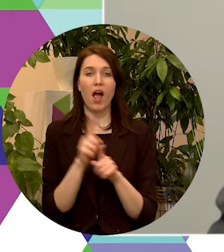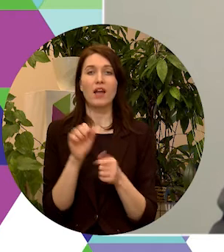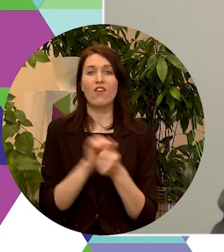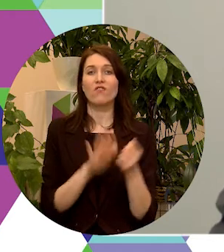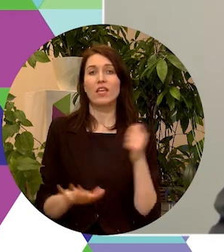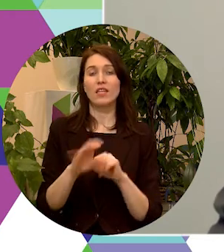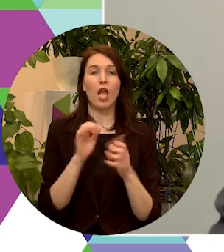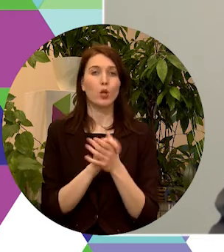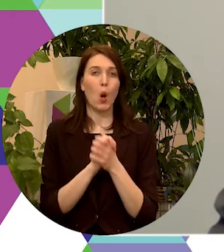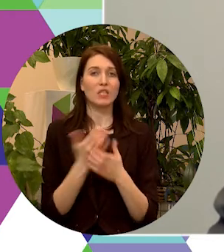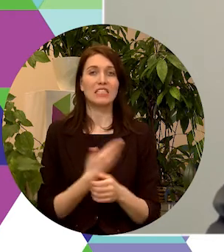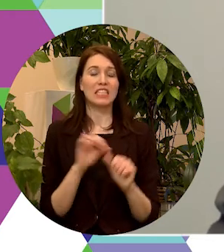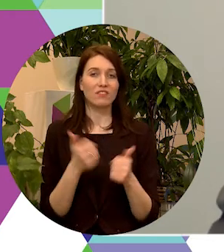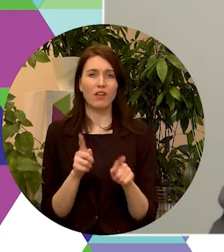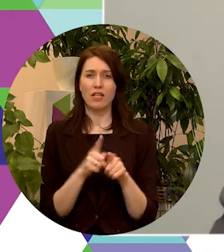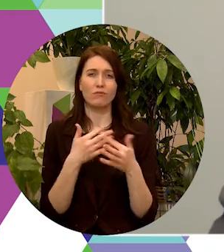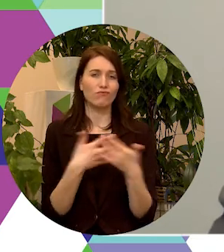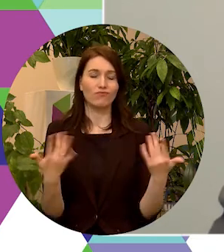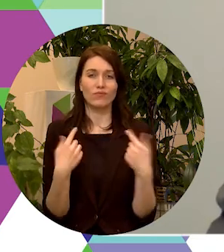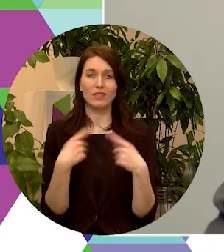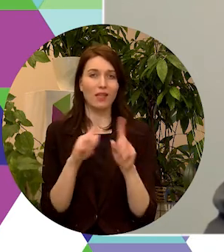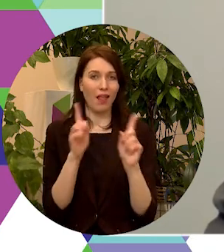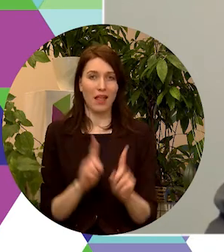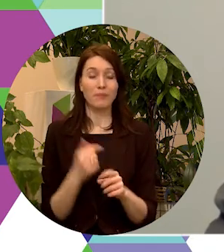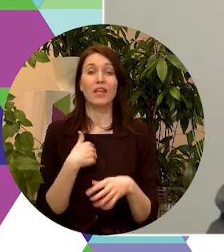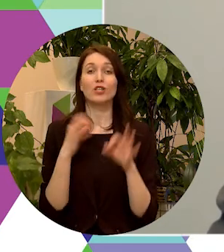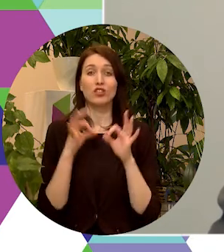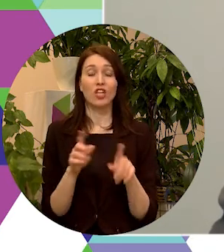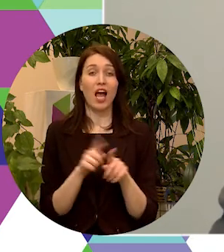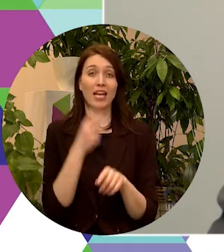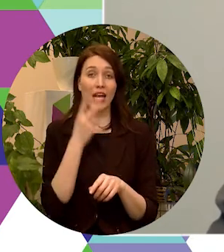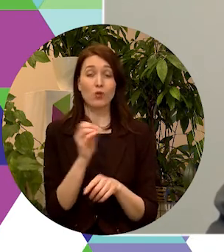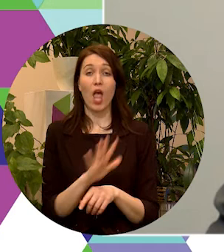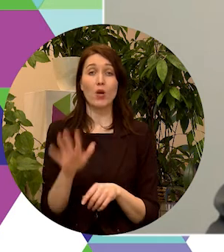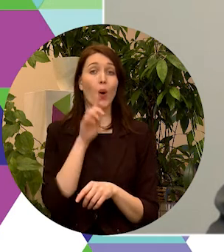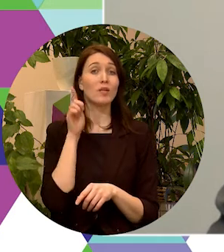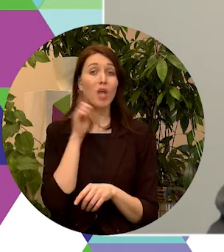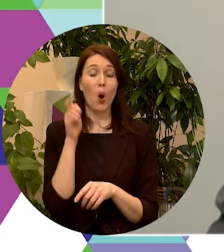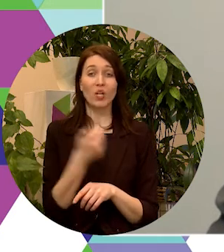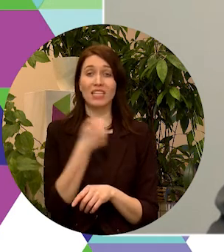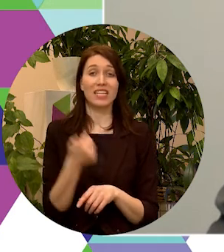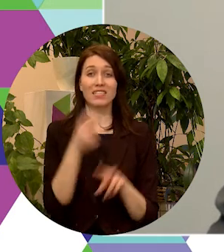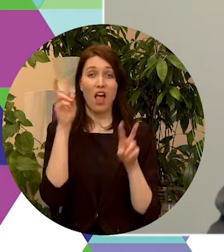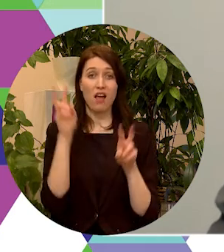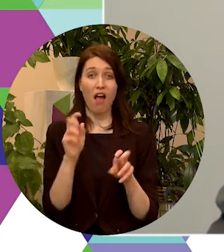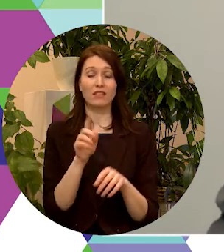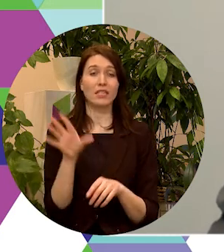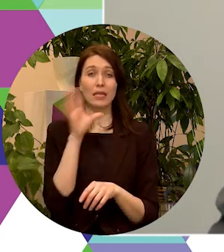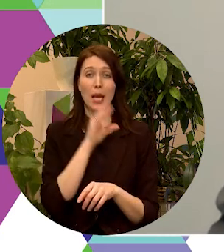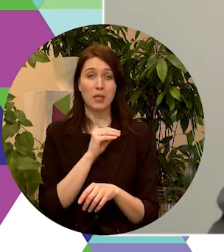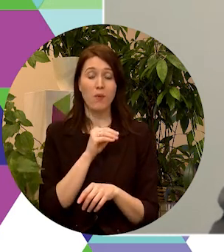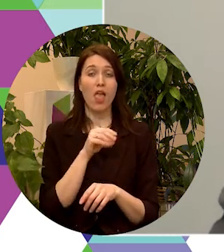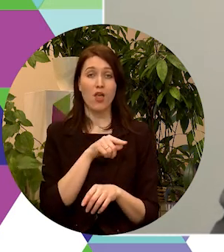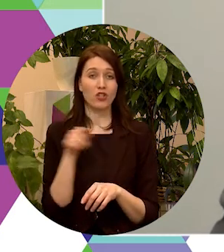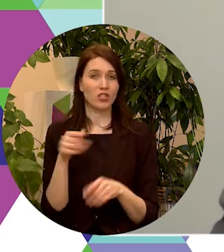dzīvesveids. daudz, daudz tas tiks. Un es tiešām arī redzu, ka šis Eiropas jaunatnes gads ir iespēja šīs